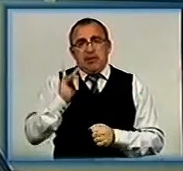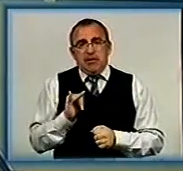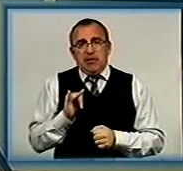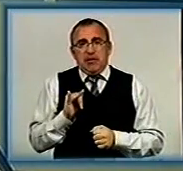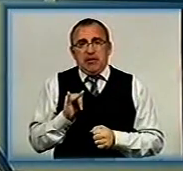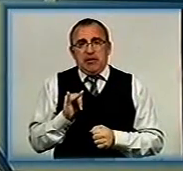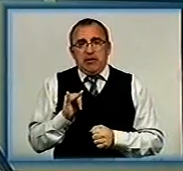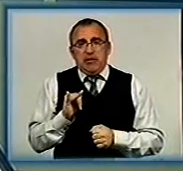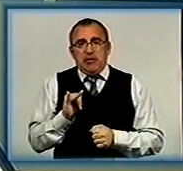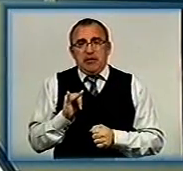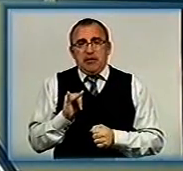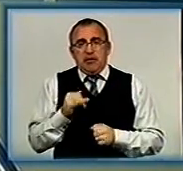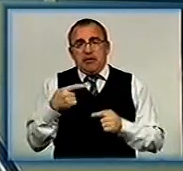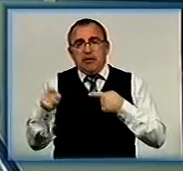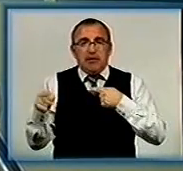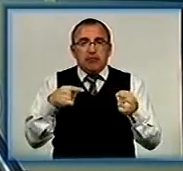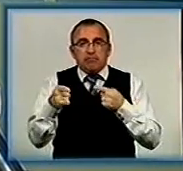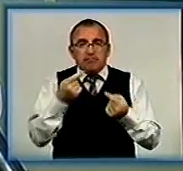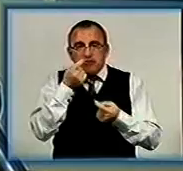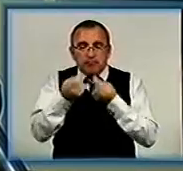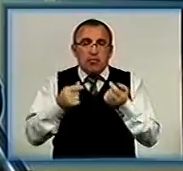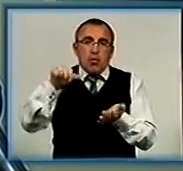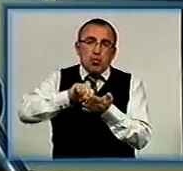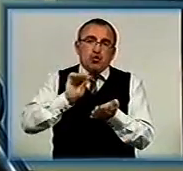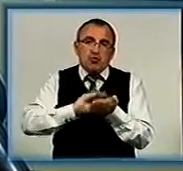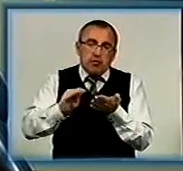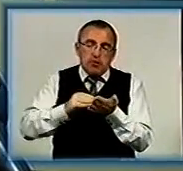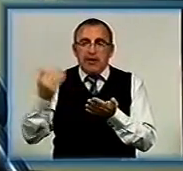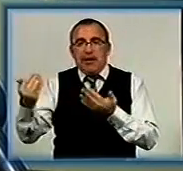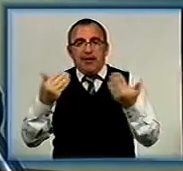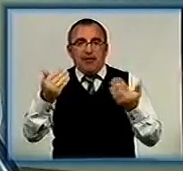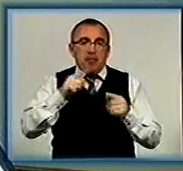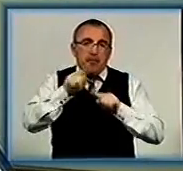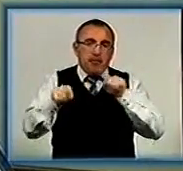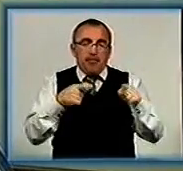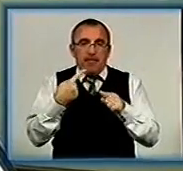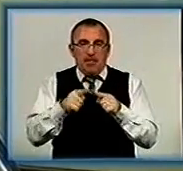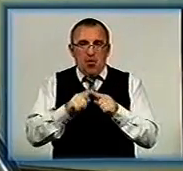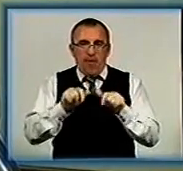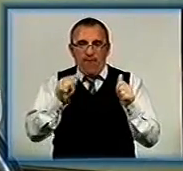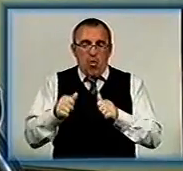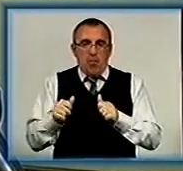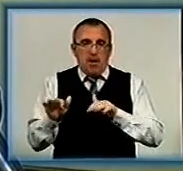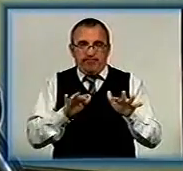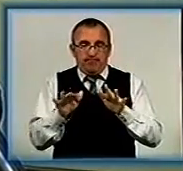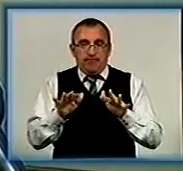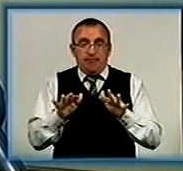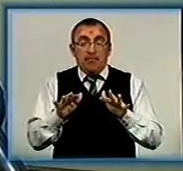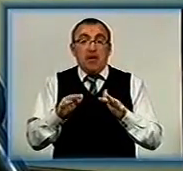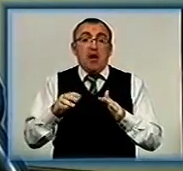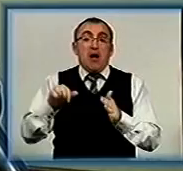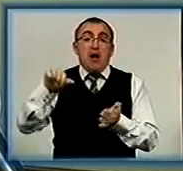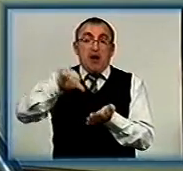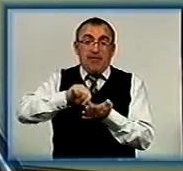інших чинників, як то участі журналістів, їхніх питань. Тобто такі формальні речі. В принципі, кандидати